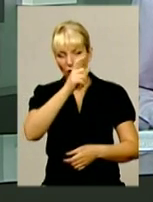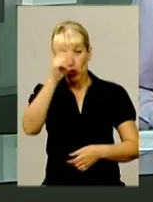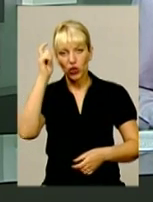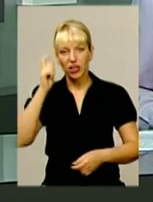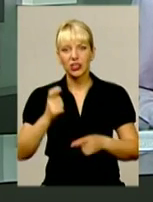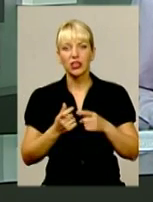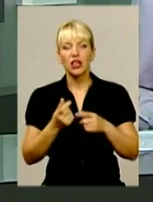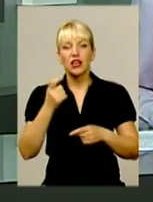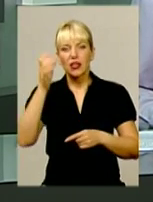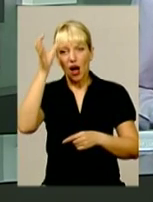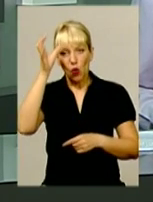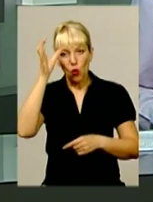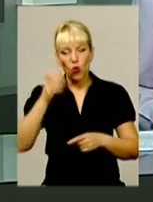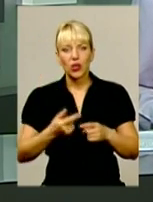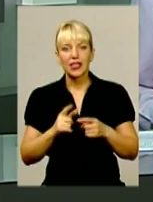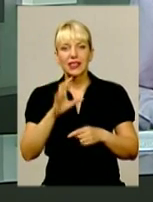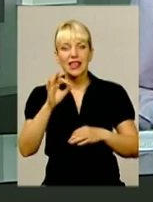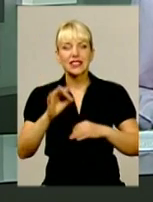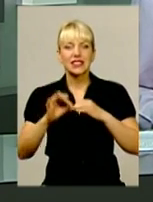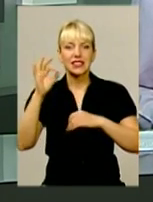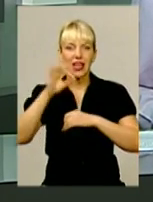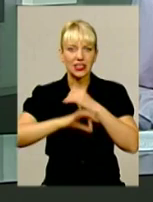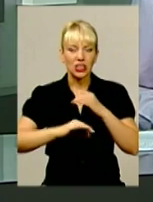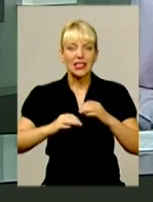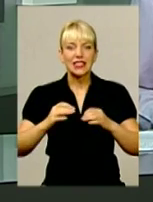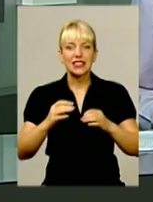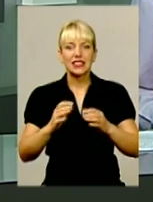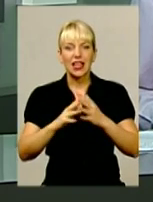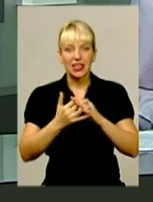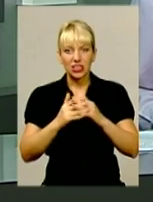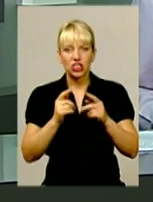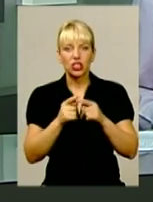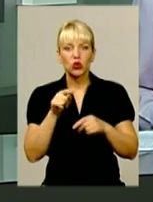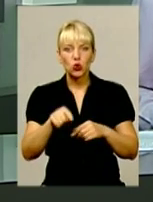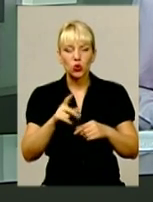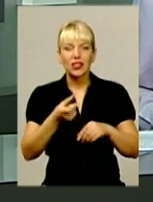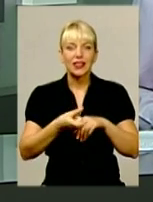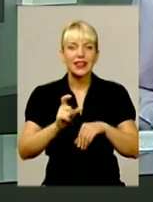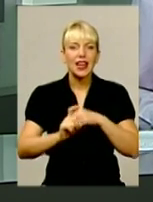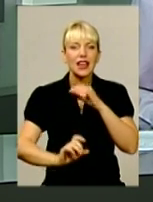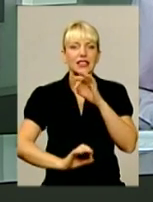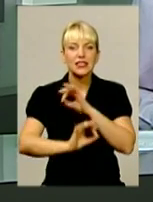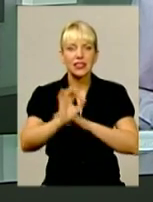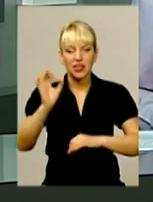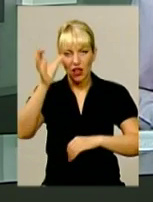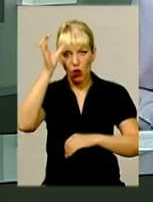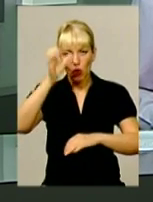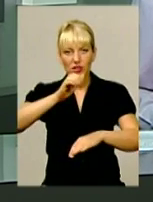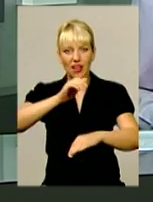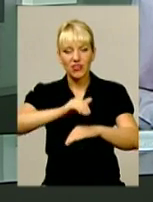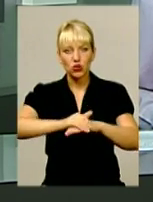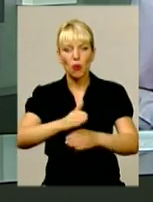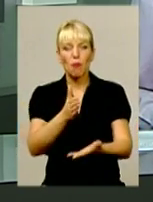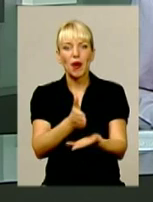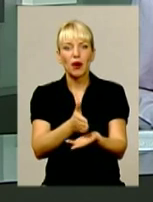околиці селища. Роботи унікальні тим, що, власне, тут розташоване найсхідніше в Європі науково зафіксоване перебування